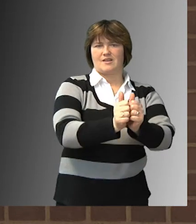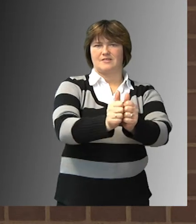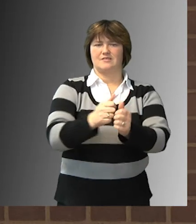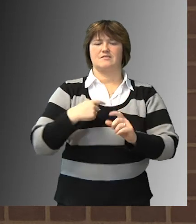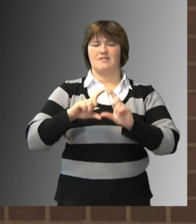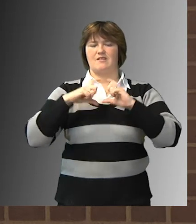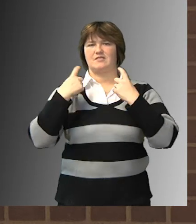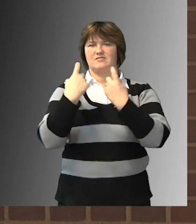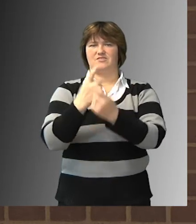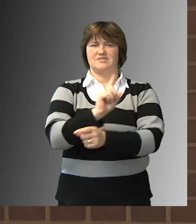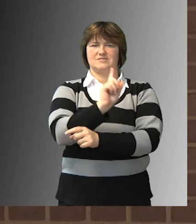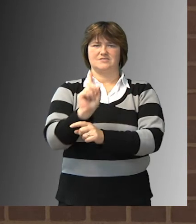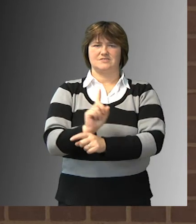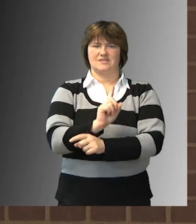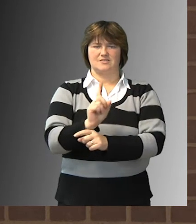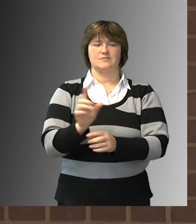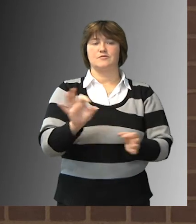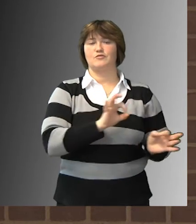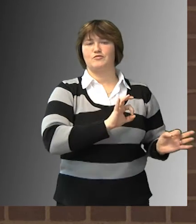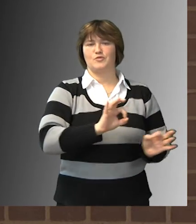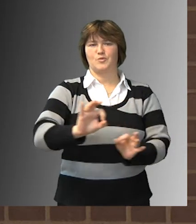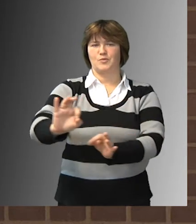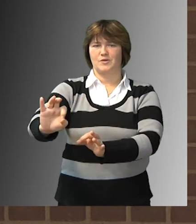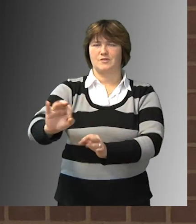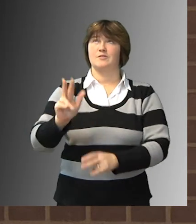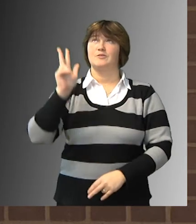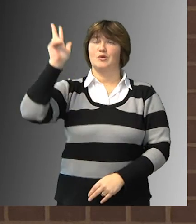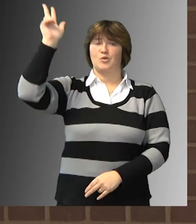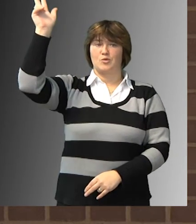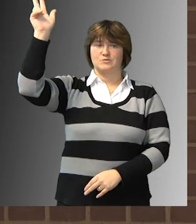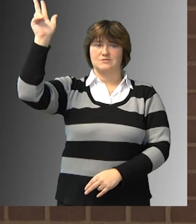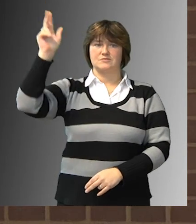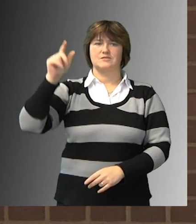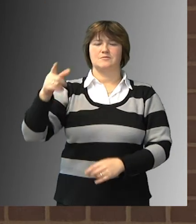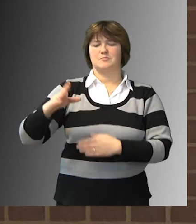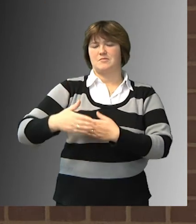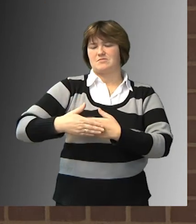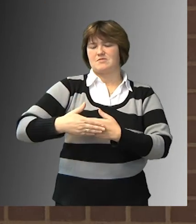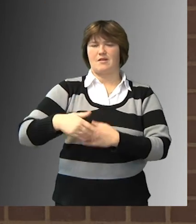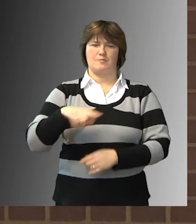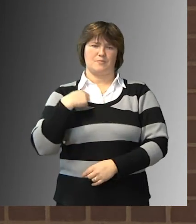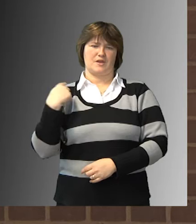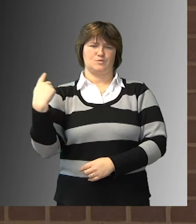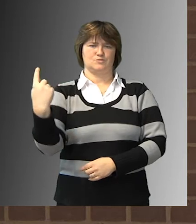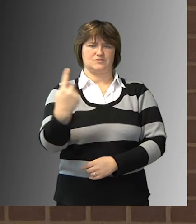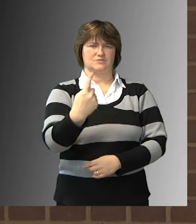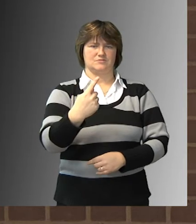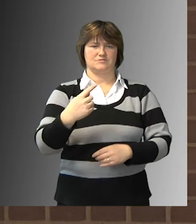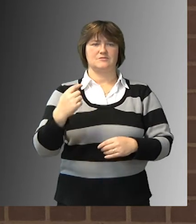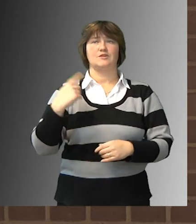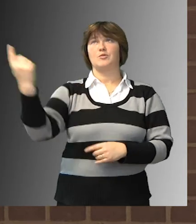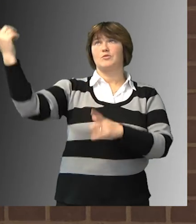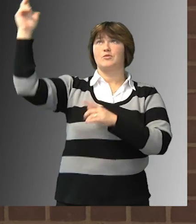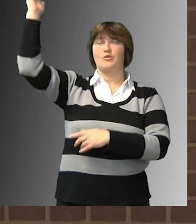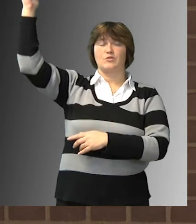Adventszeit und er führt uns hin zu einem Gott, der uns nahe kommt. Ein Gott, der in unsere Welt